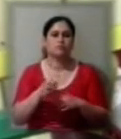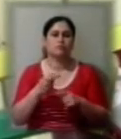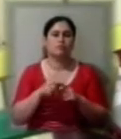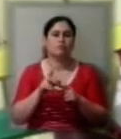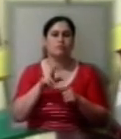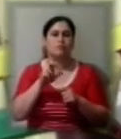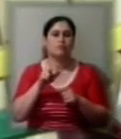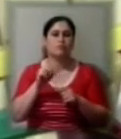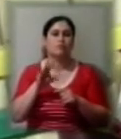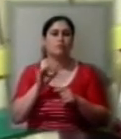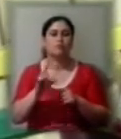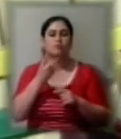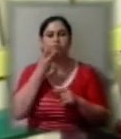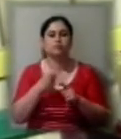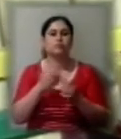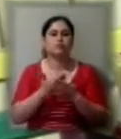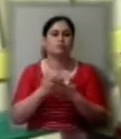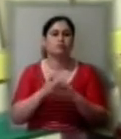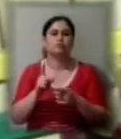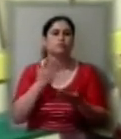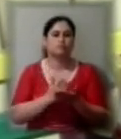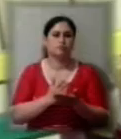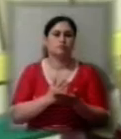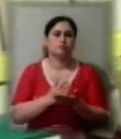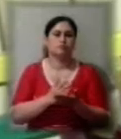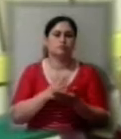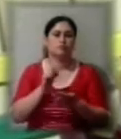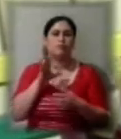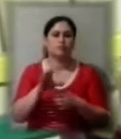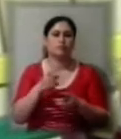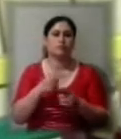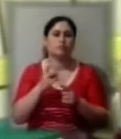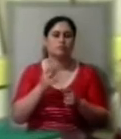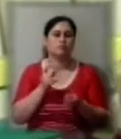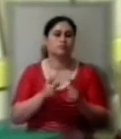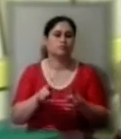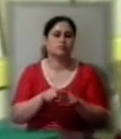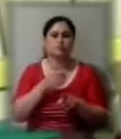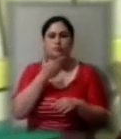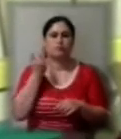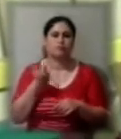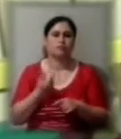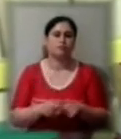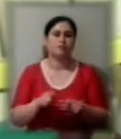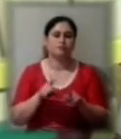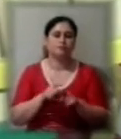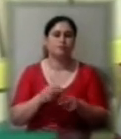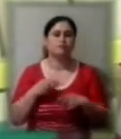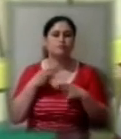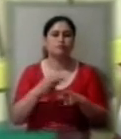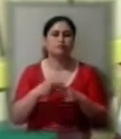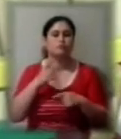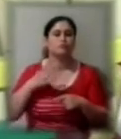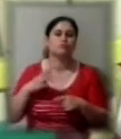Показує, що є автобуси. Її то нема. Отак от. Приїхала, очікую, може щось буде